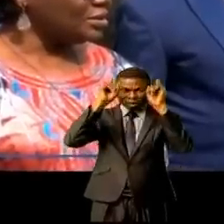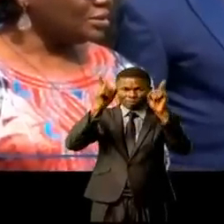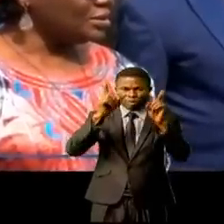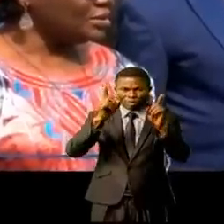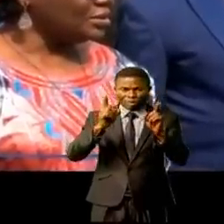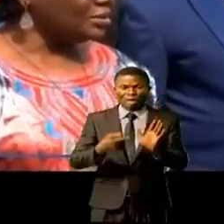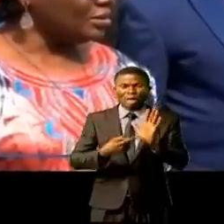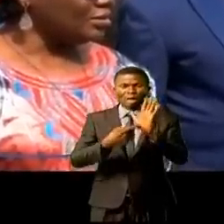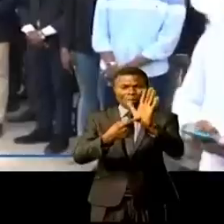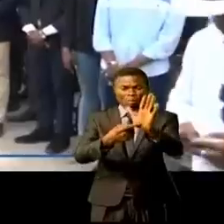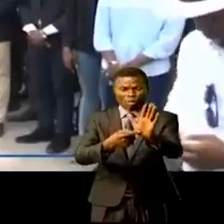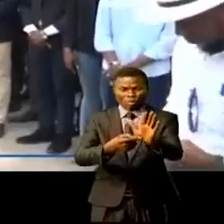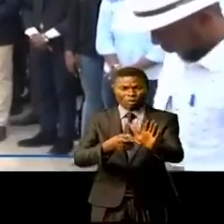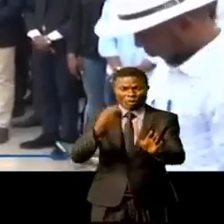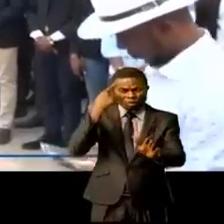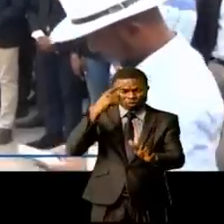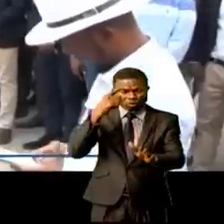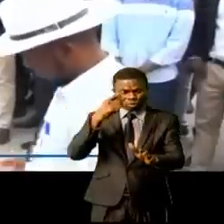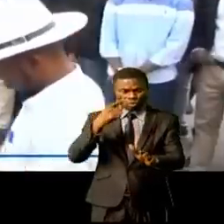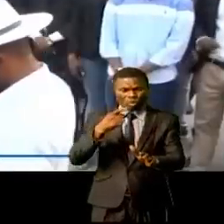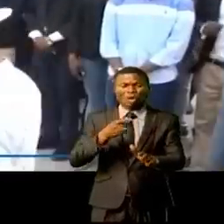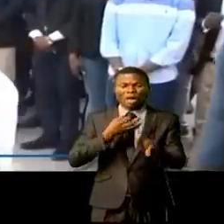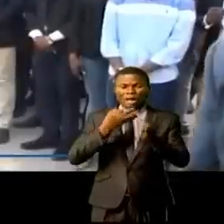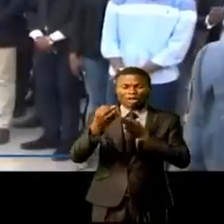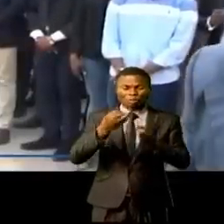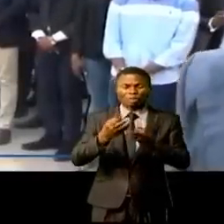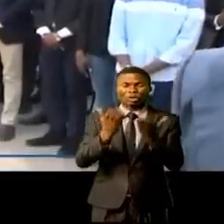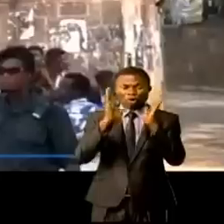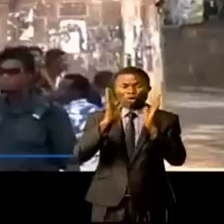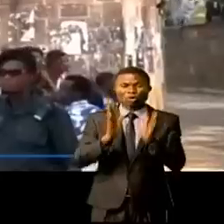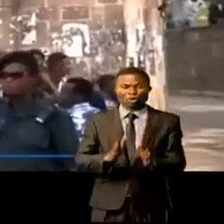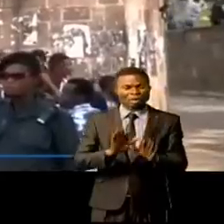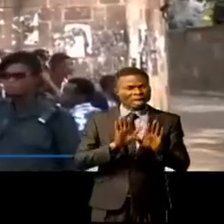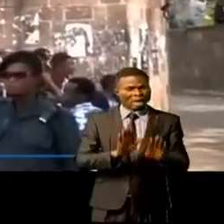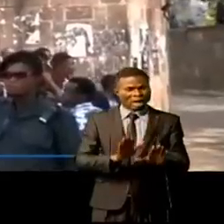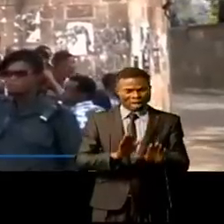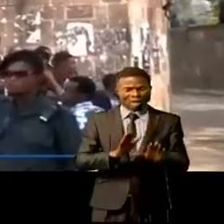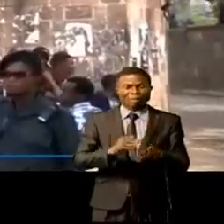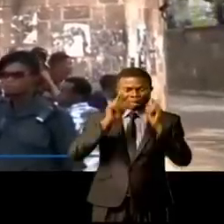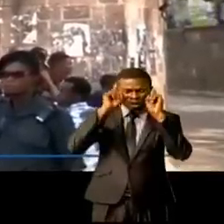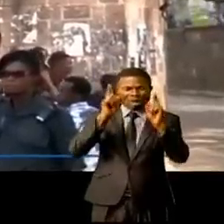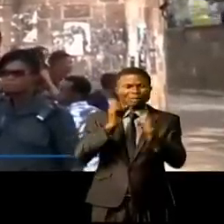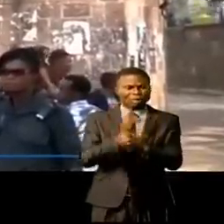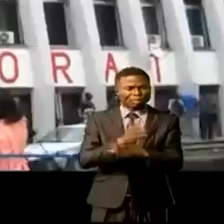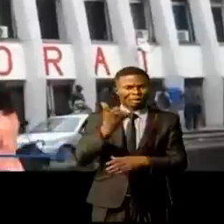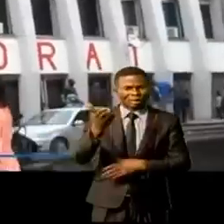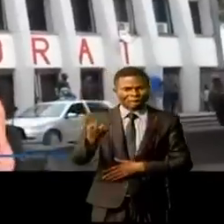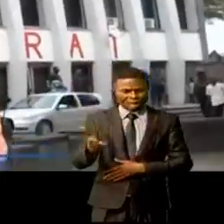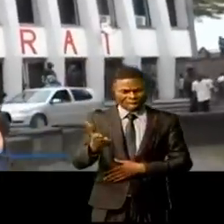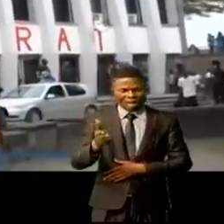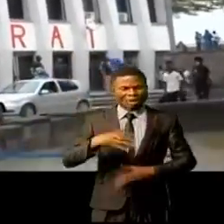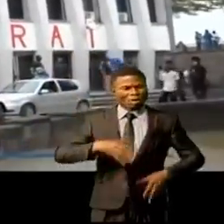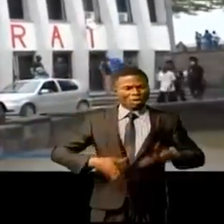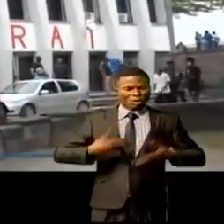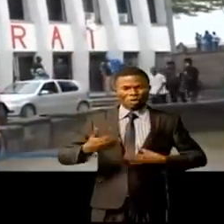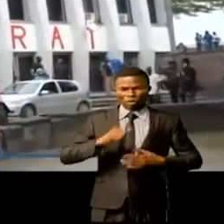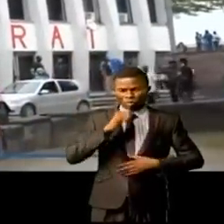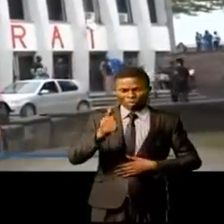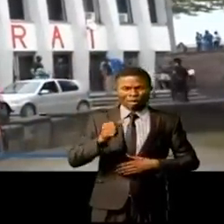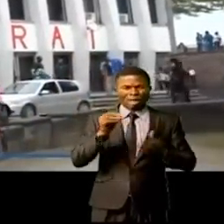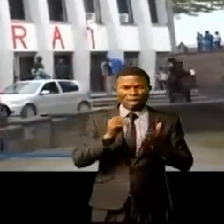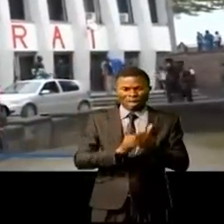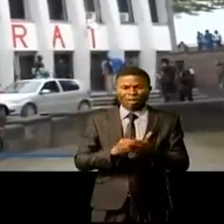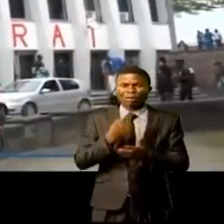présenté justement pour convaincre les étudiants sur l'évolution de ce processus. Encore faudrait-il